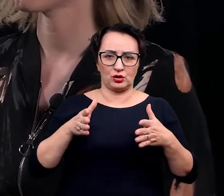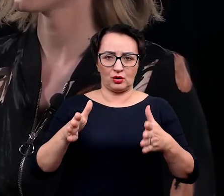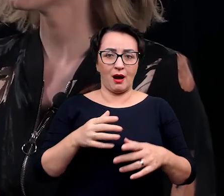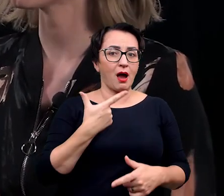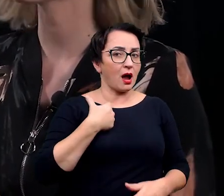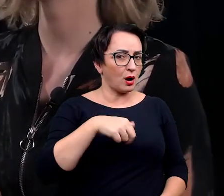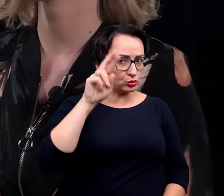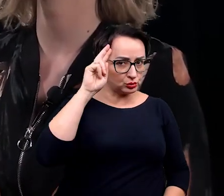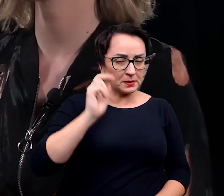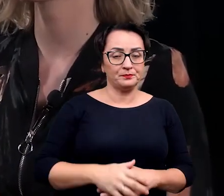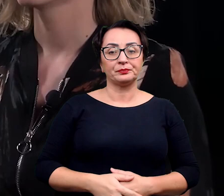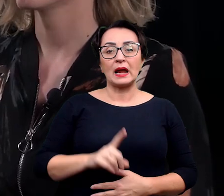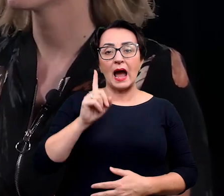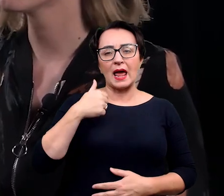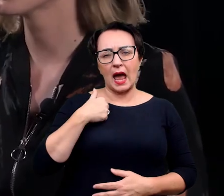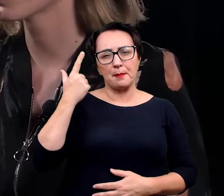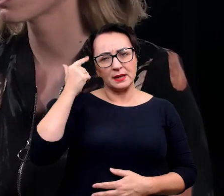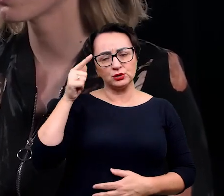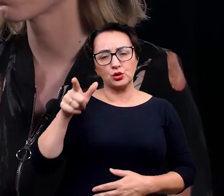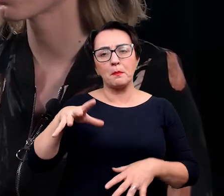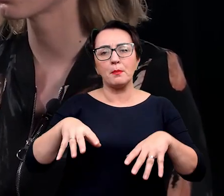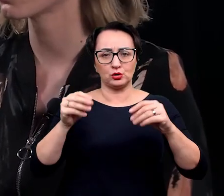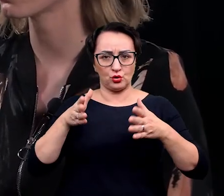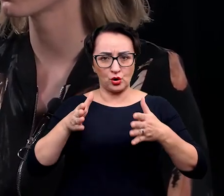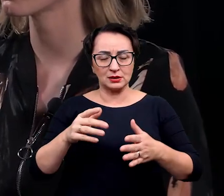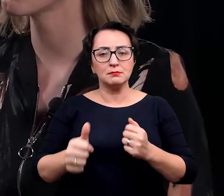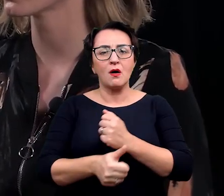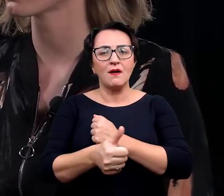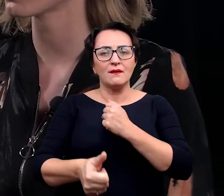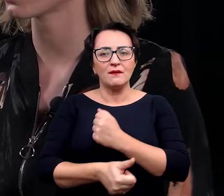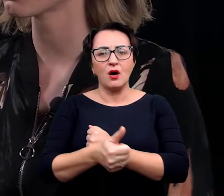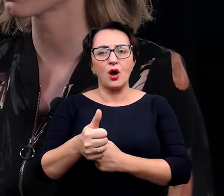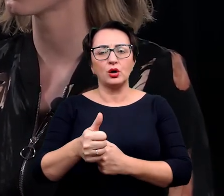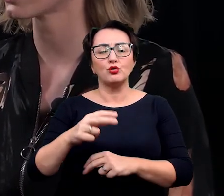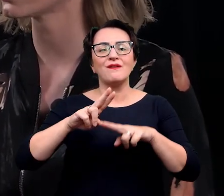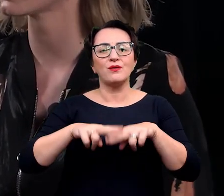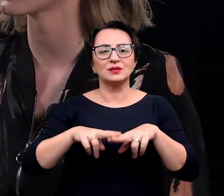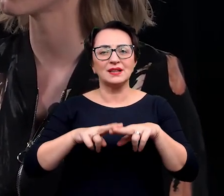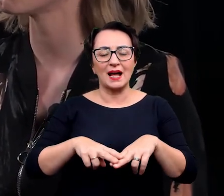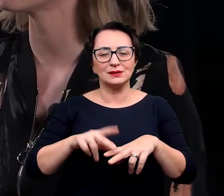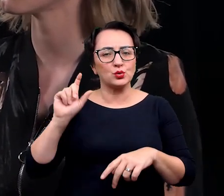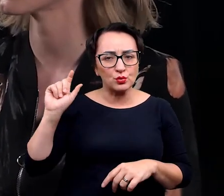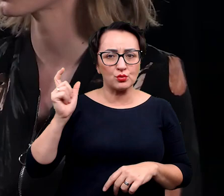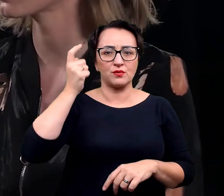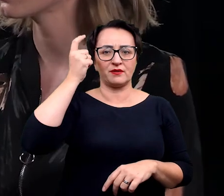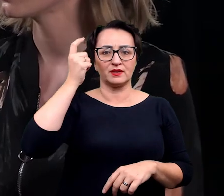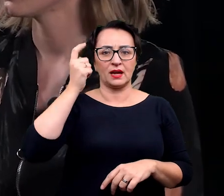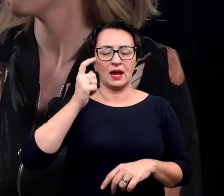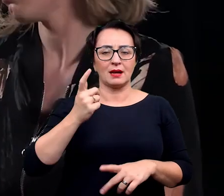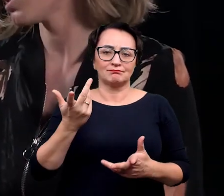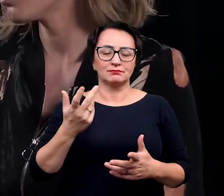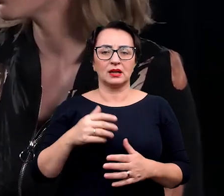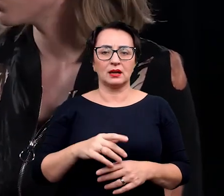Rozumiem. To jest tak, że, ale wydaje mi się, że jesteśmy na początku tej drogi głównie z tego względu, że Fundacja jednak w głównej mierze,